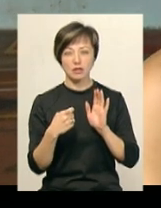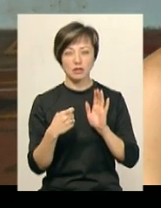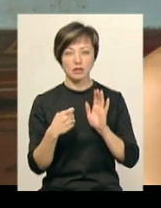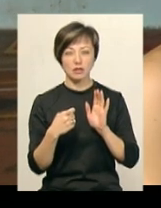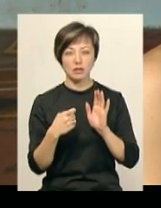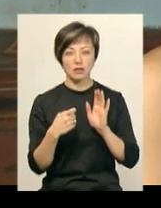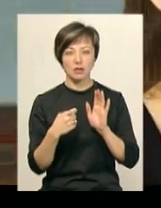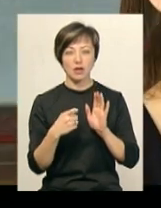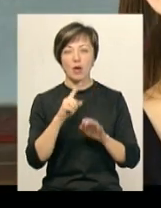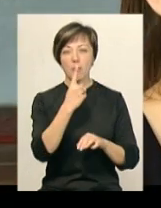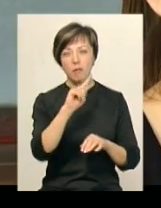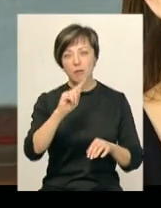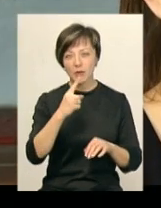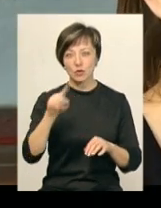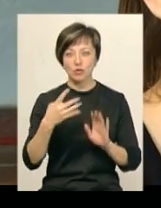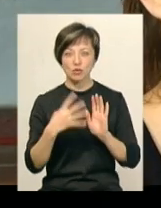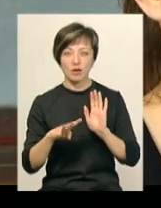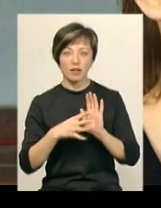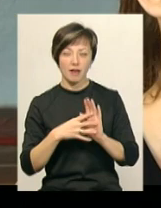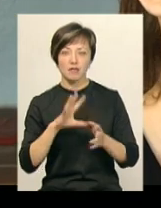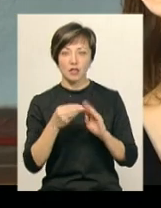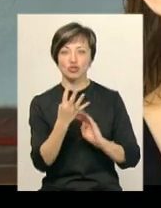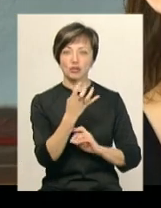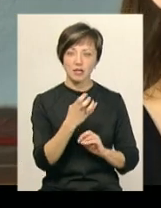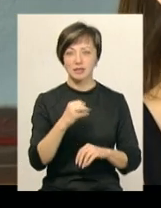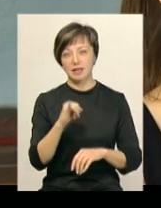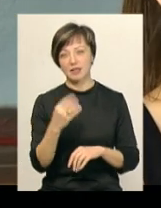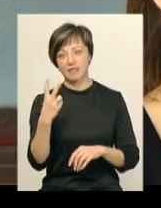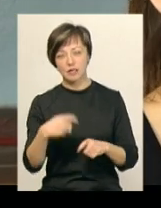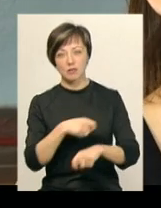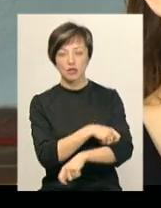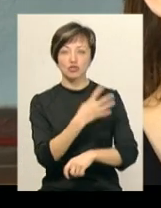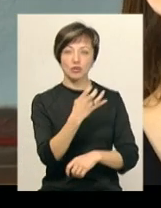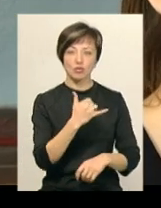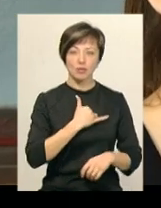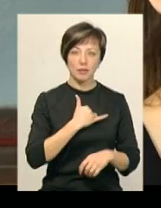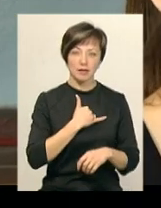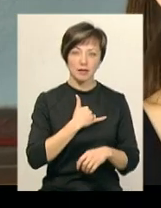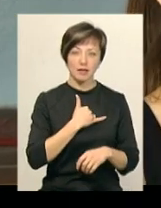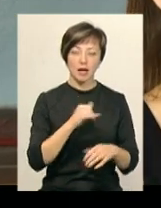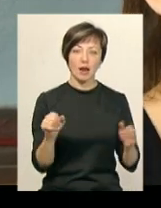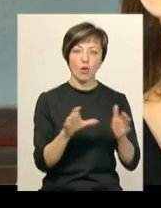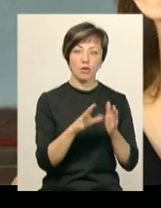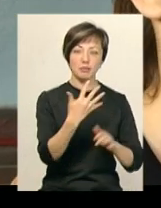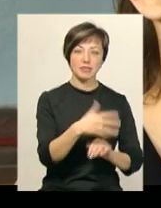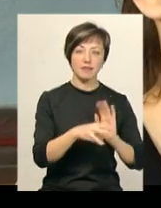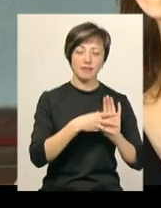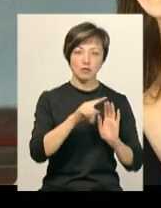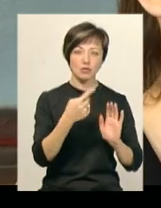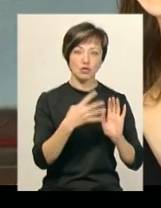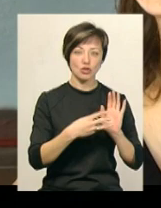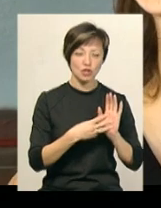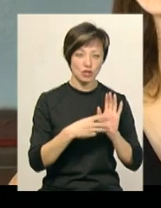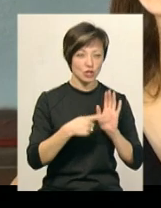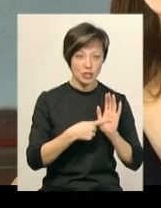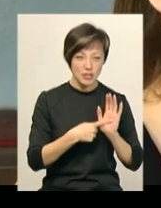ой, минута 49. Я взагалі бігаю 400 і 200, на 400 мене рекорд 58,46,